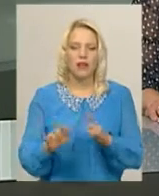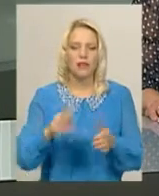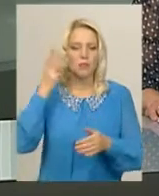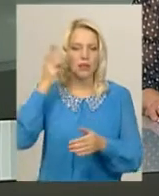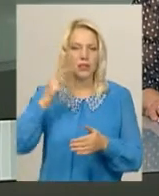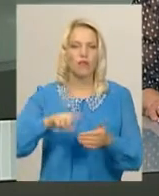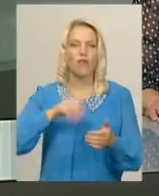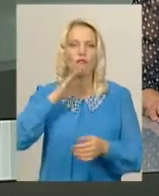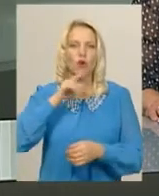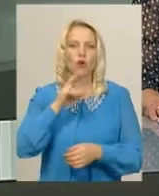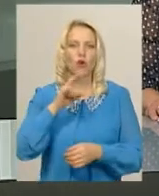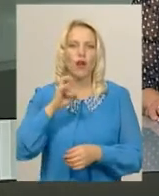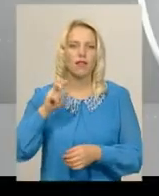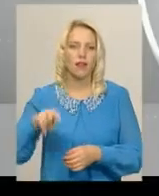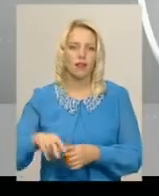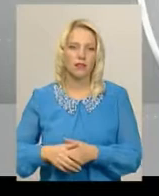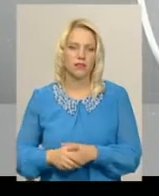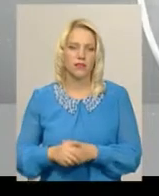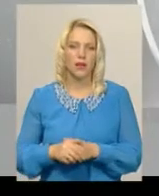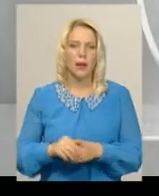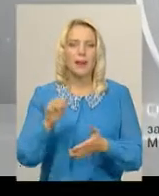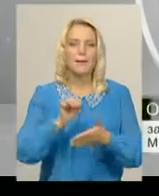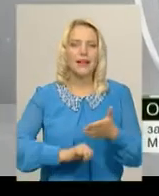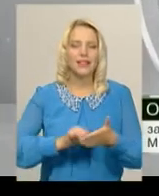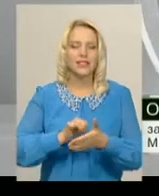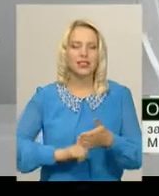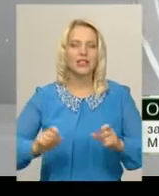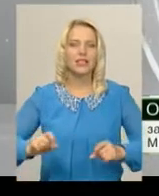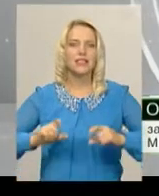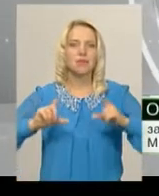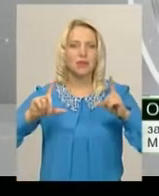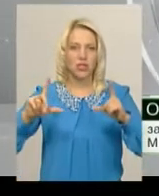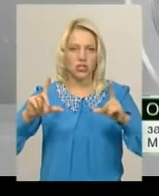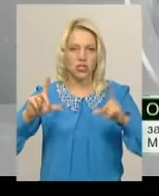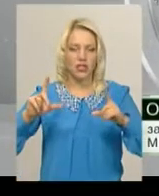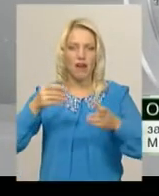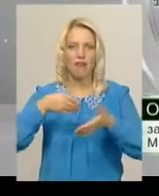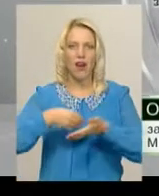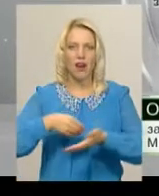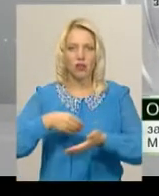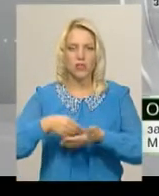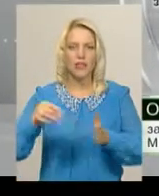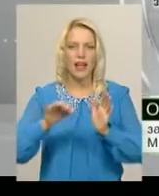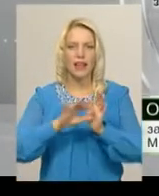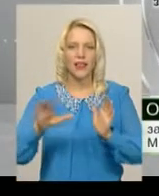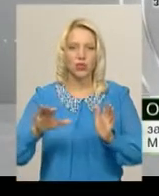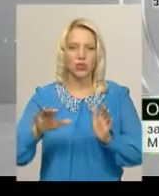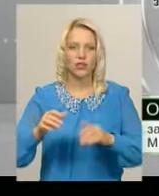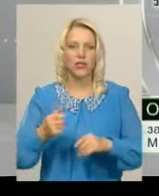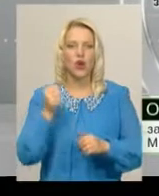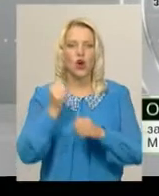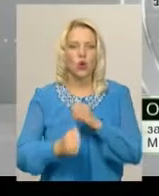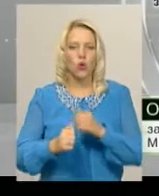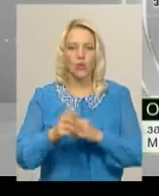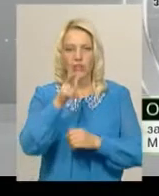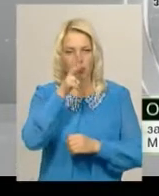«Хмельницькводоканал». Причини – це збільшення вартості електроенергії, кожен квартал